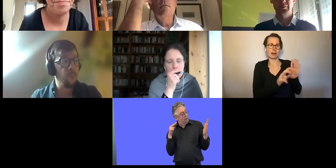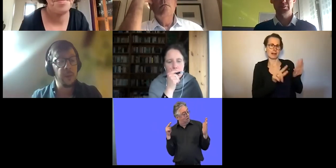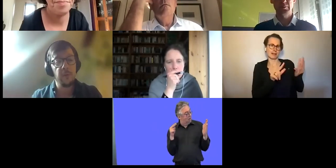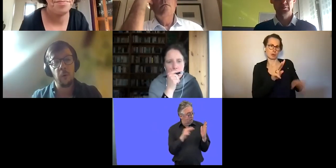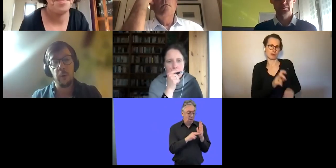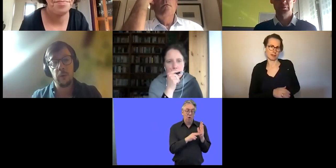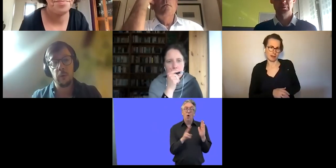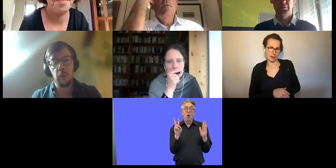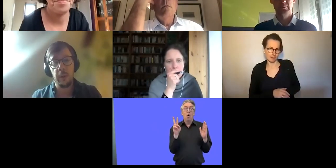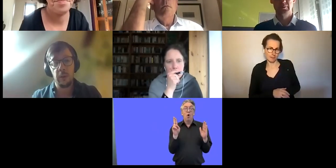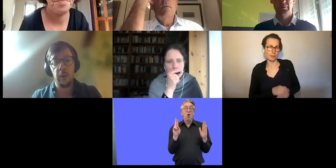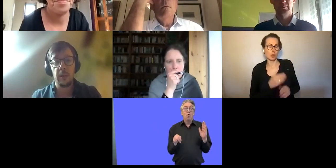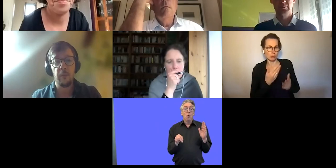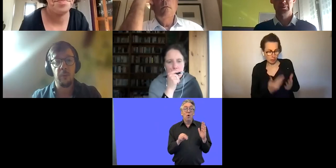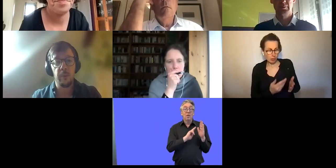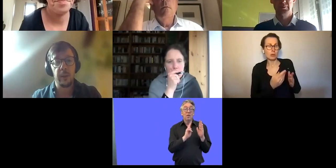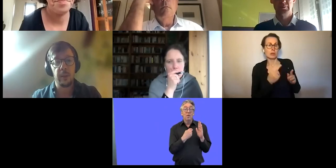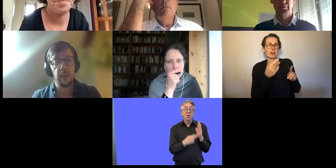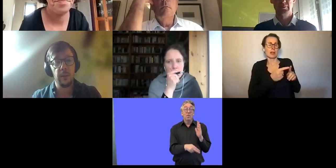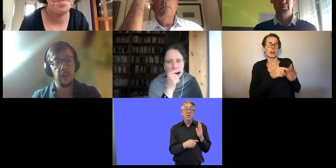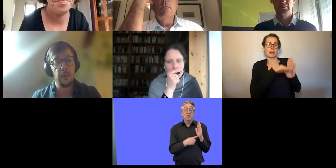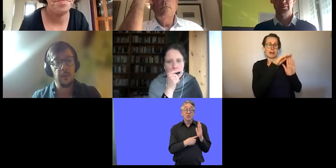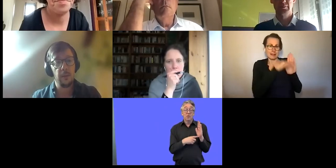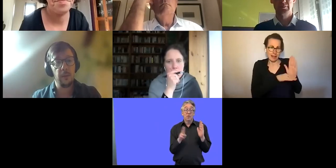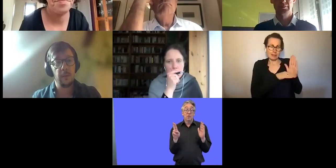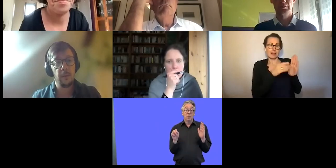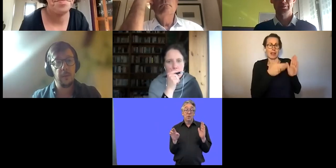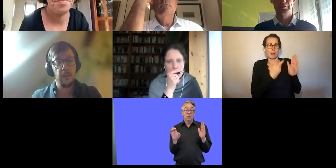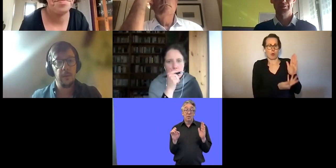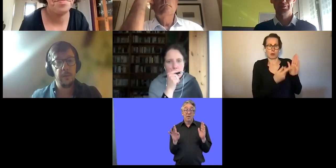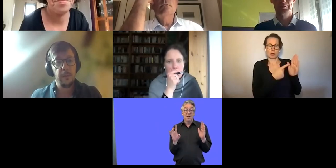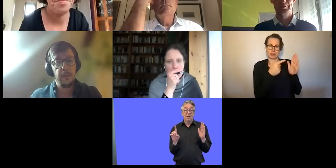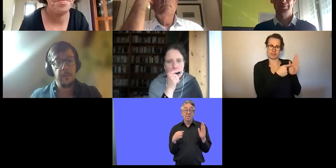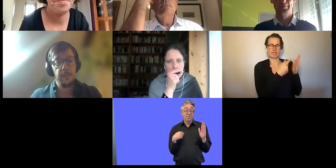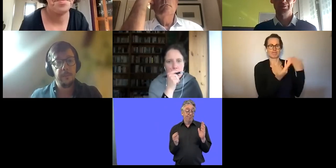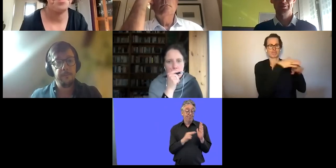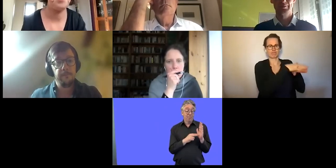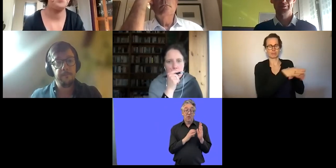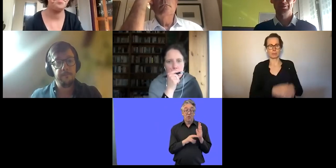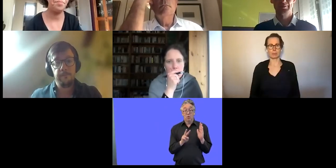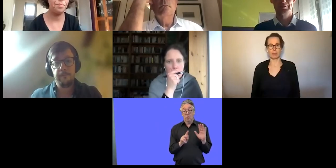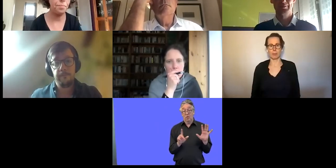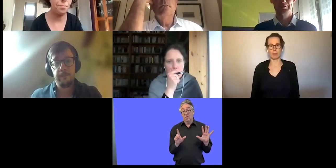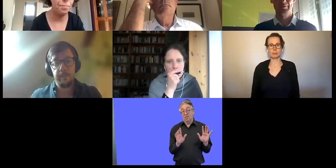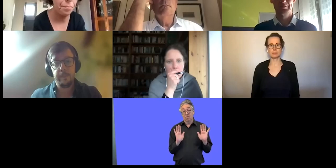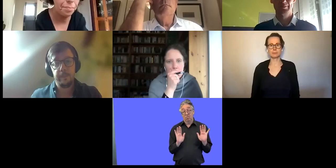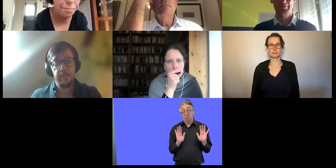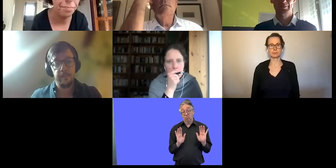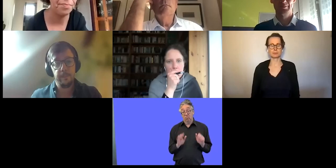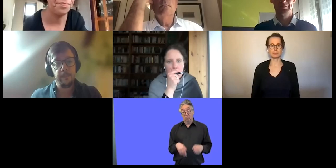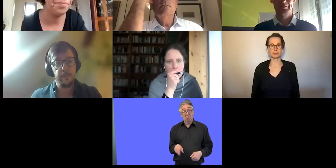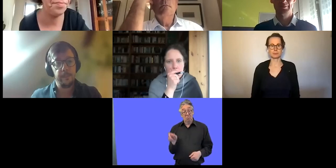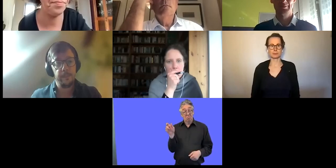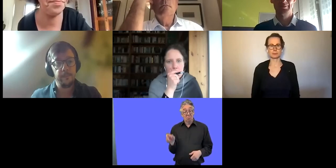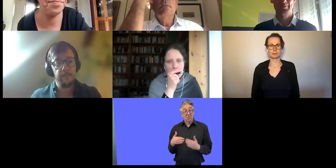Leitprinzipien. Und dadurch sollte die Politik auch vorangebracht werden, sollte sicherstellen, dass diese Perspektiven umgesetzt werden.